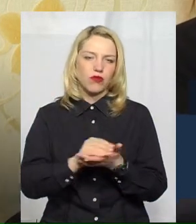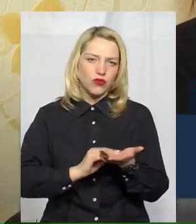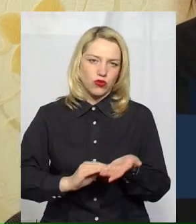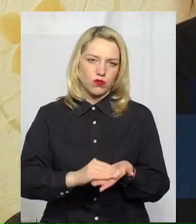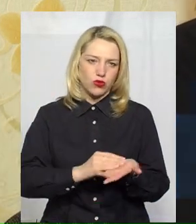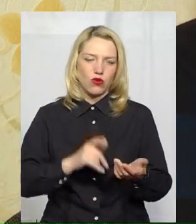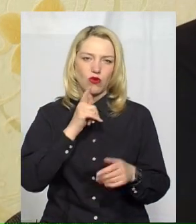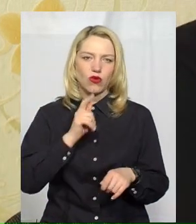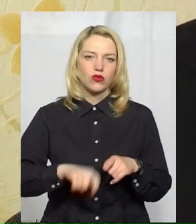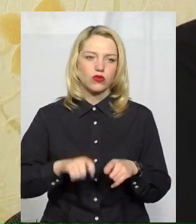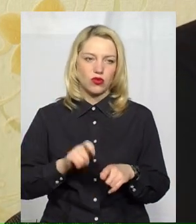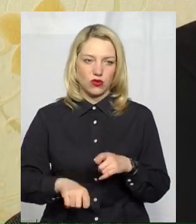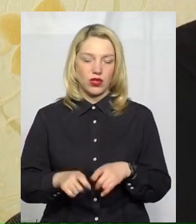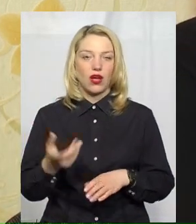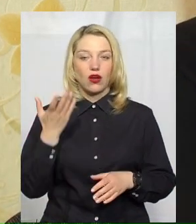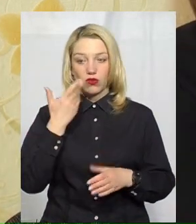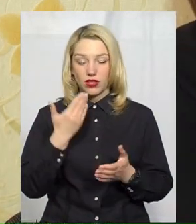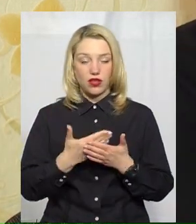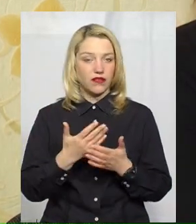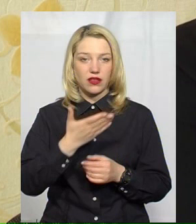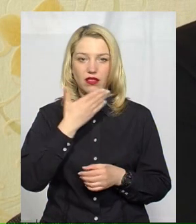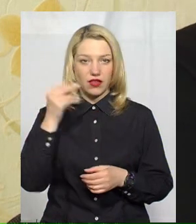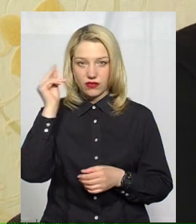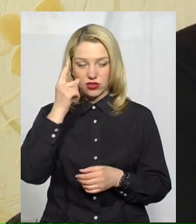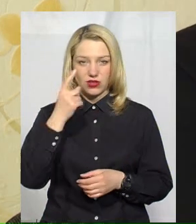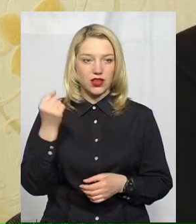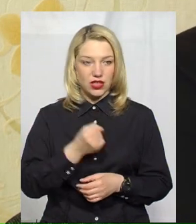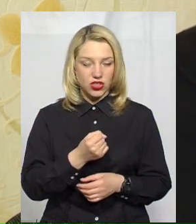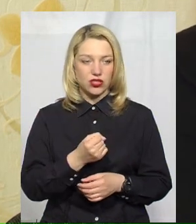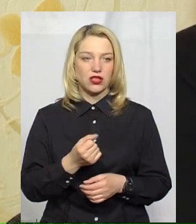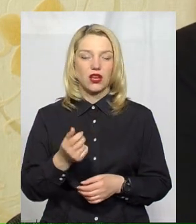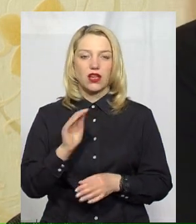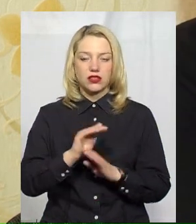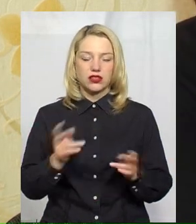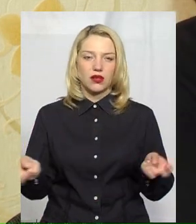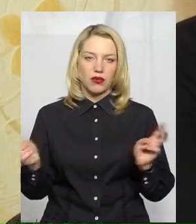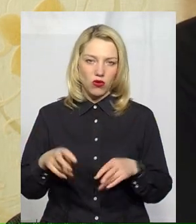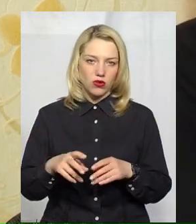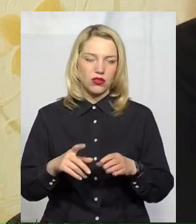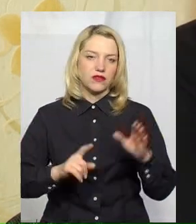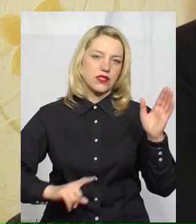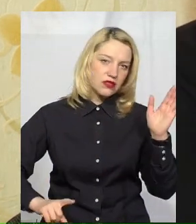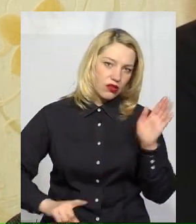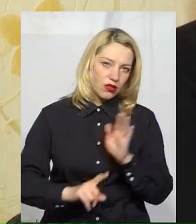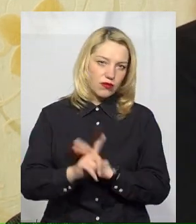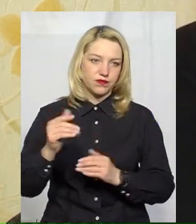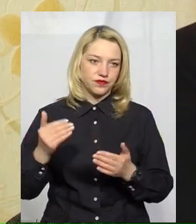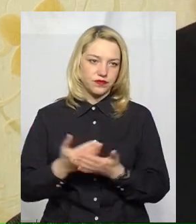І коли вони навіть не вчаться тиждень, вони приходять і треба починати все знову,